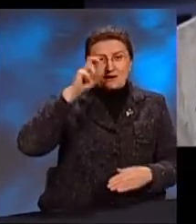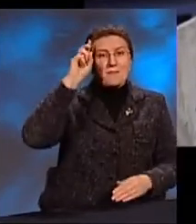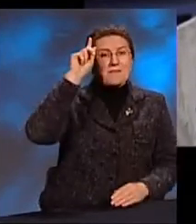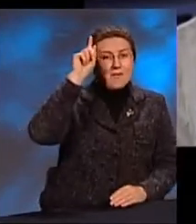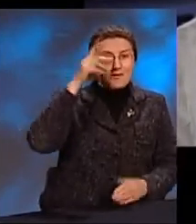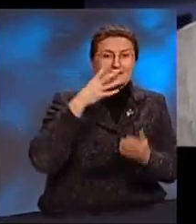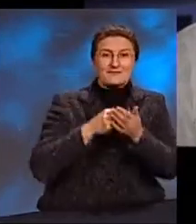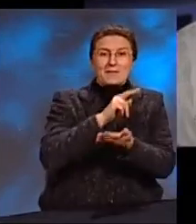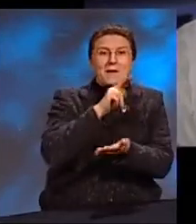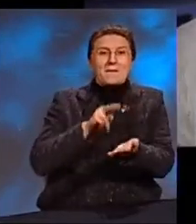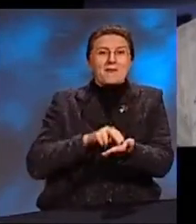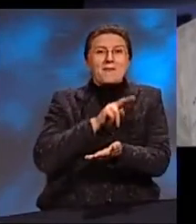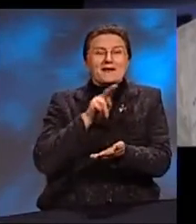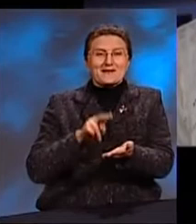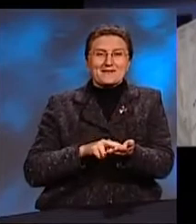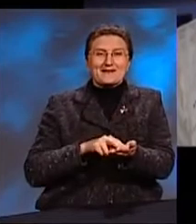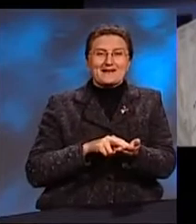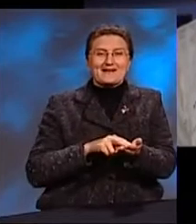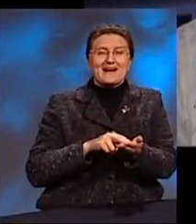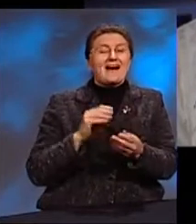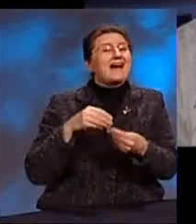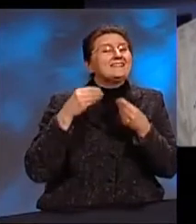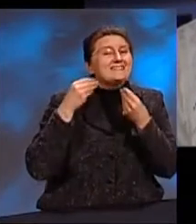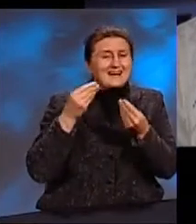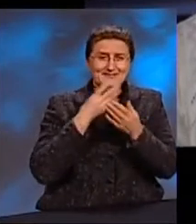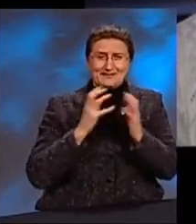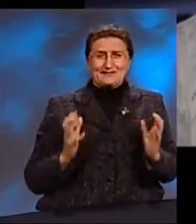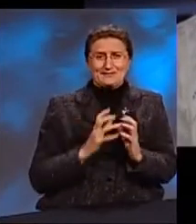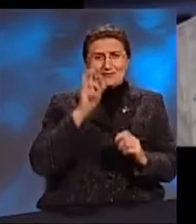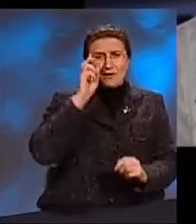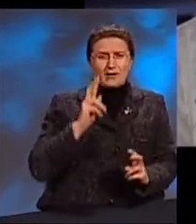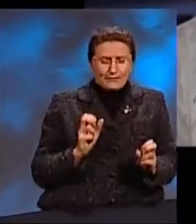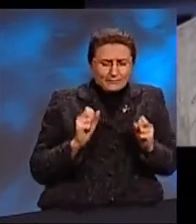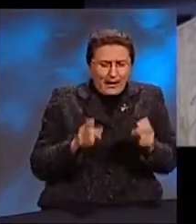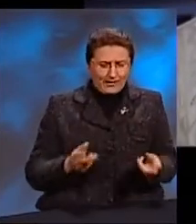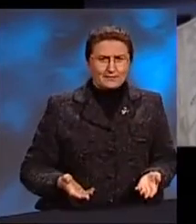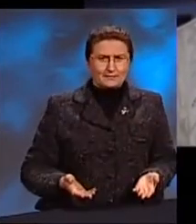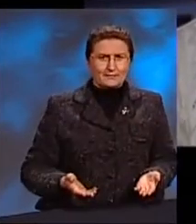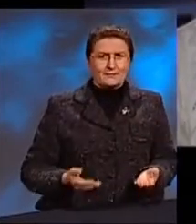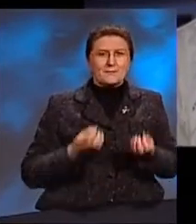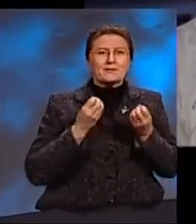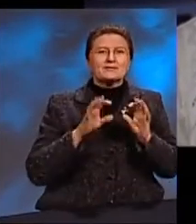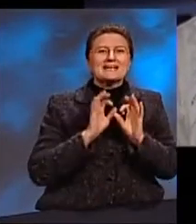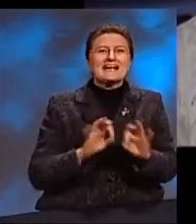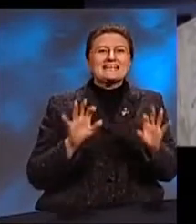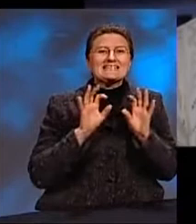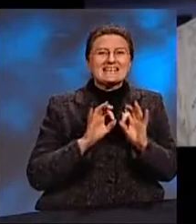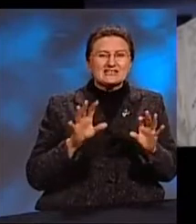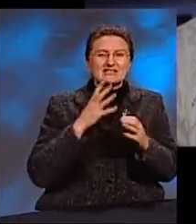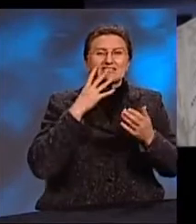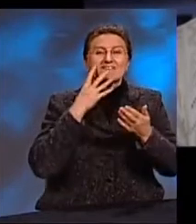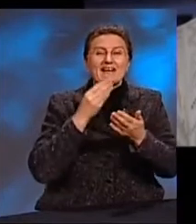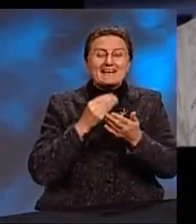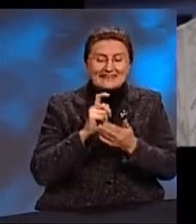своими проблемами Они говорят Нет, отдай свои заботы Богу Я сказала, как? Скажи, просто расскажи о